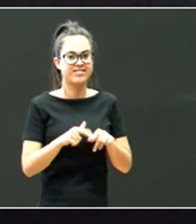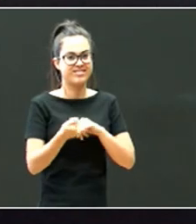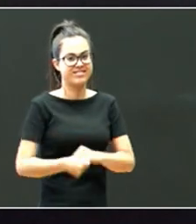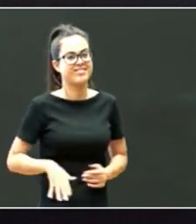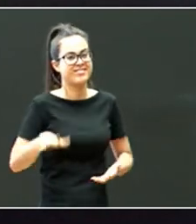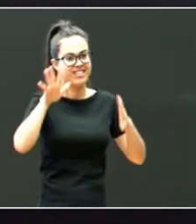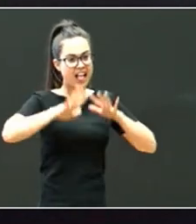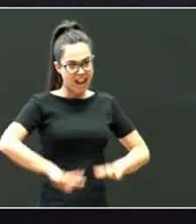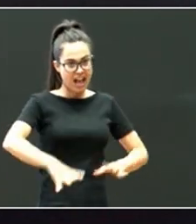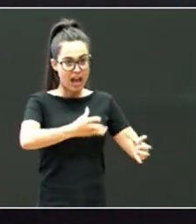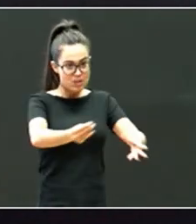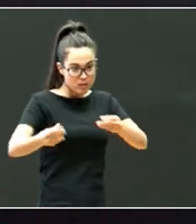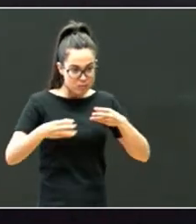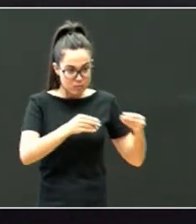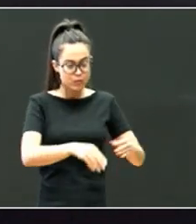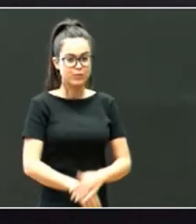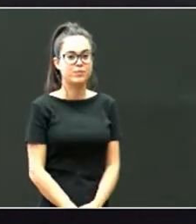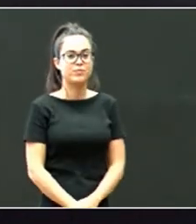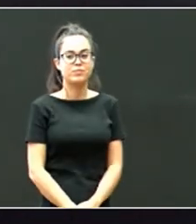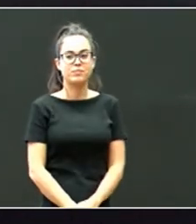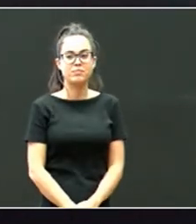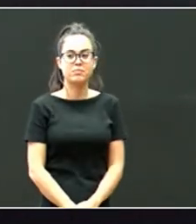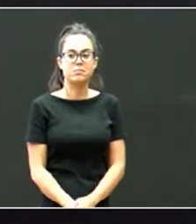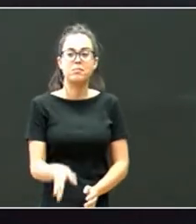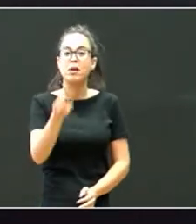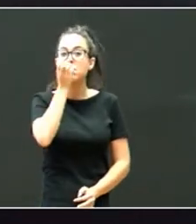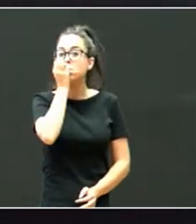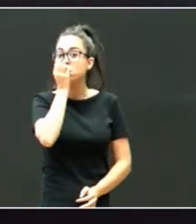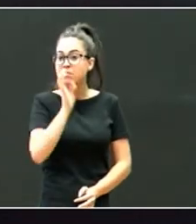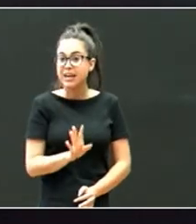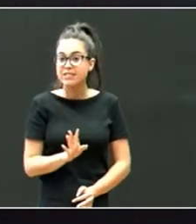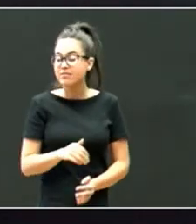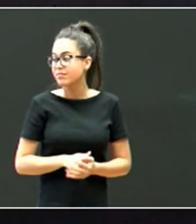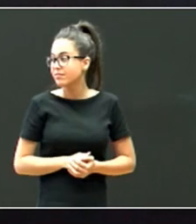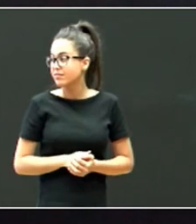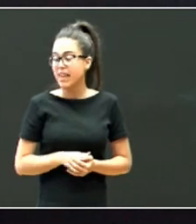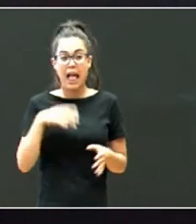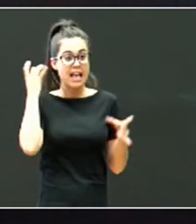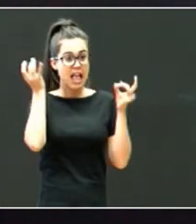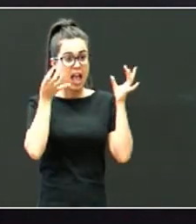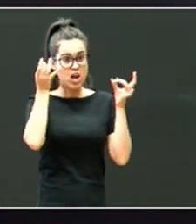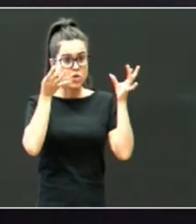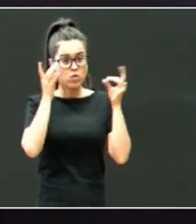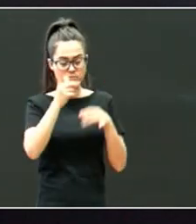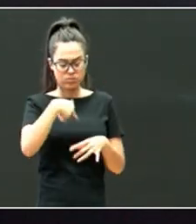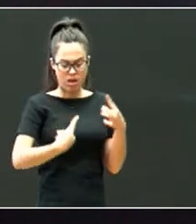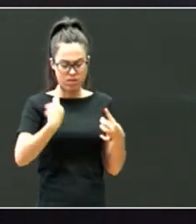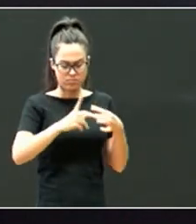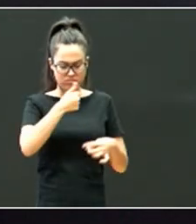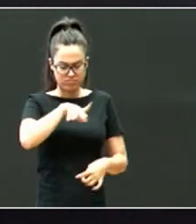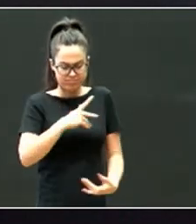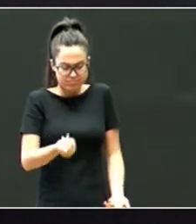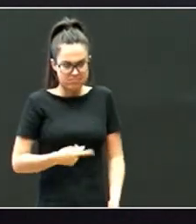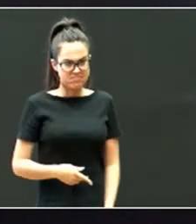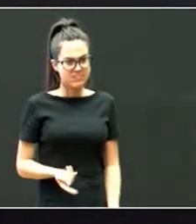dago, benetan, bueno, eta, hau, jarduerak, batzutan jakimarik, zenolako jarduerak